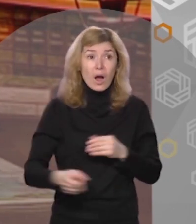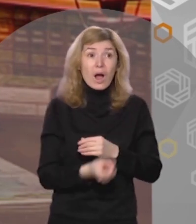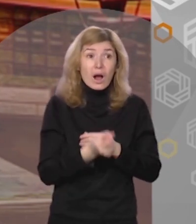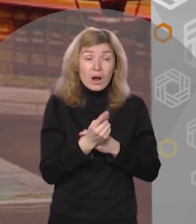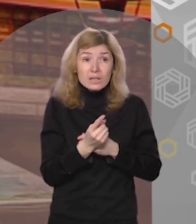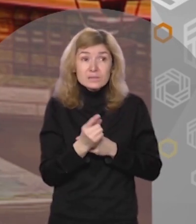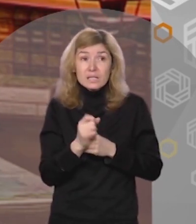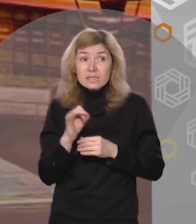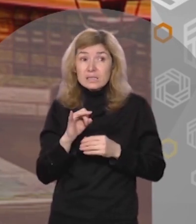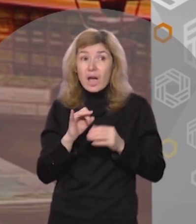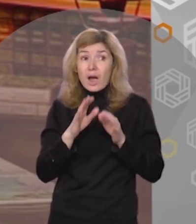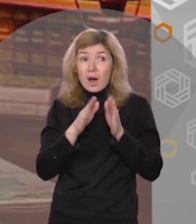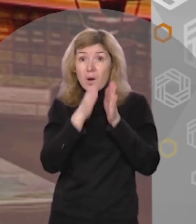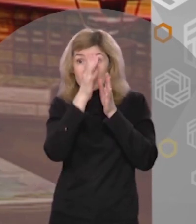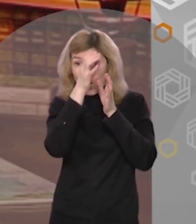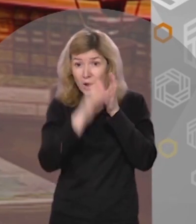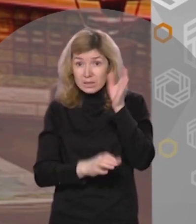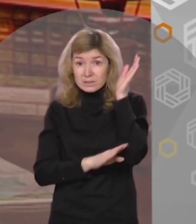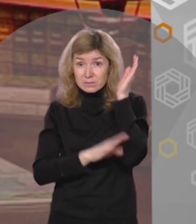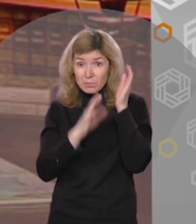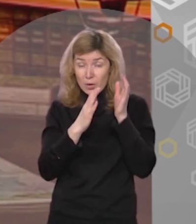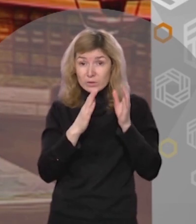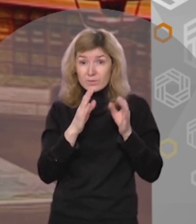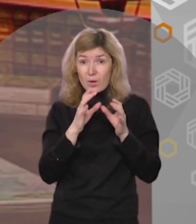«Оказывается, и на березовой коре можно свистеть